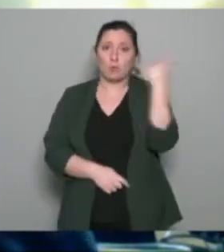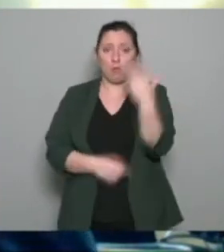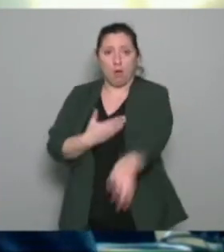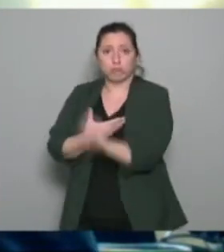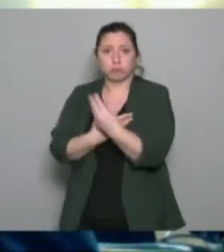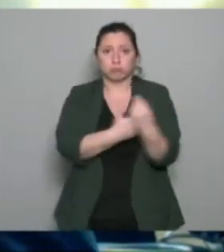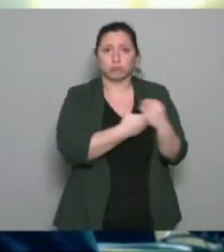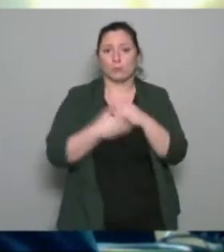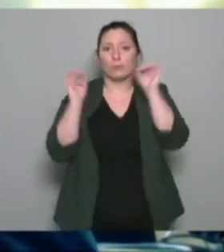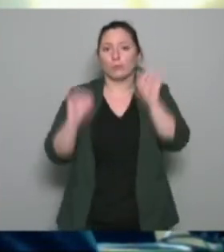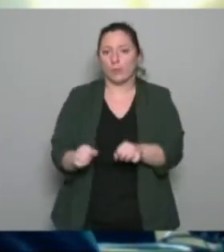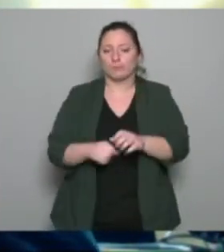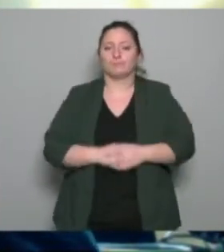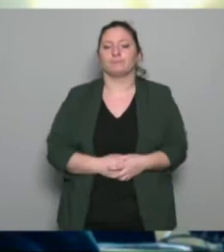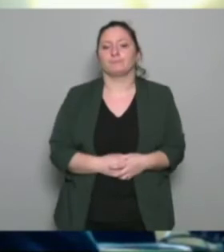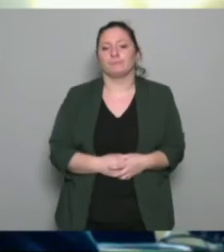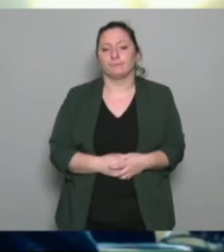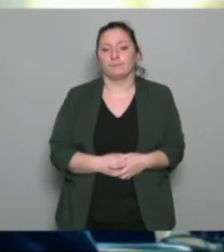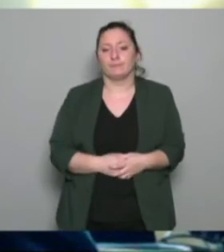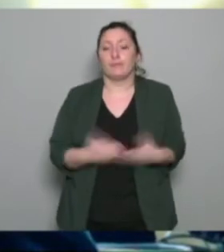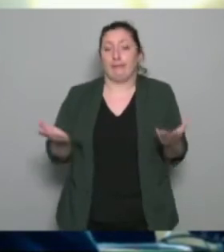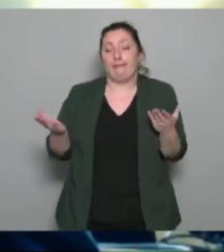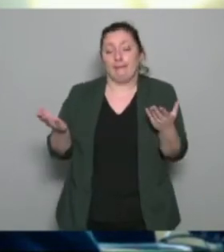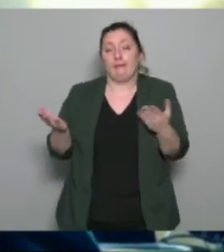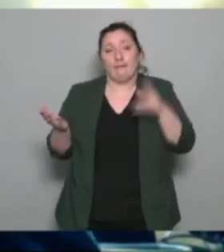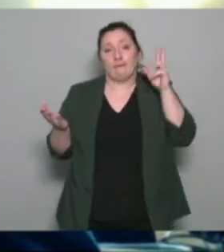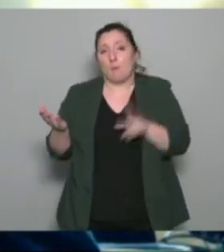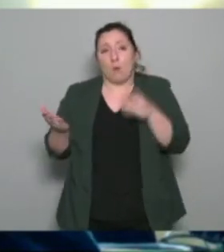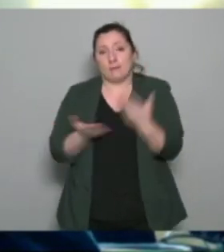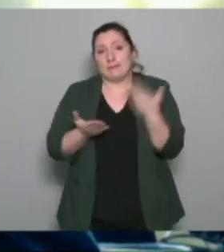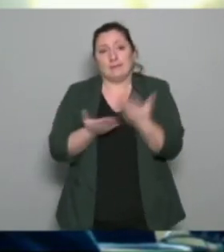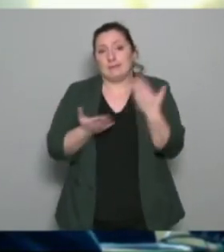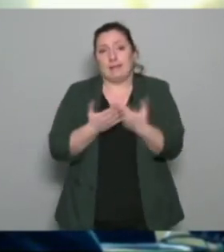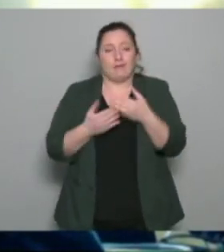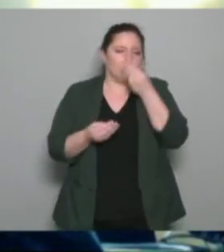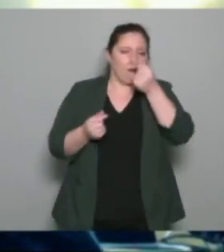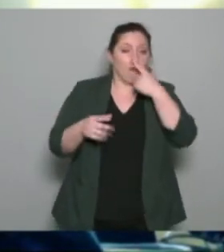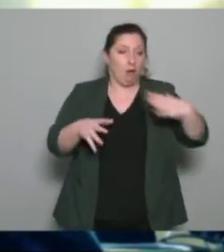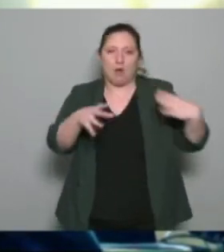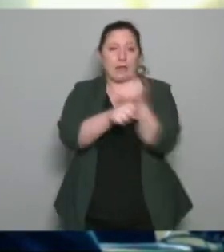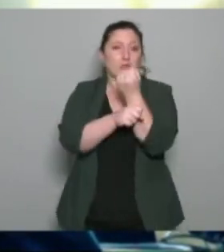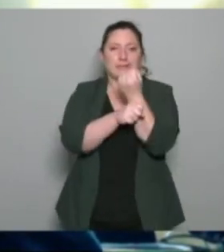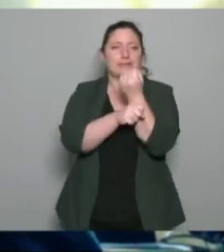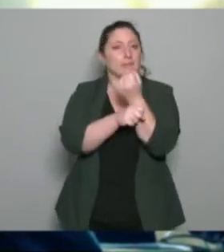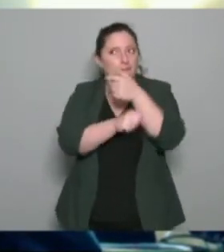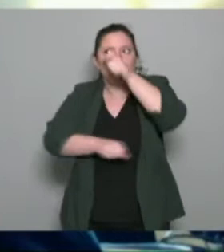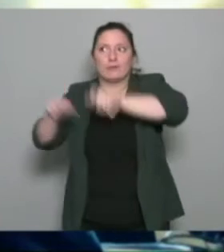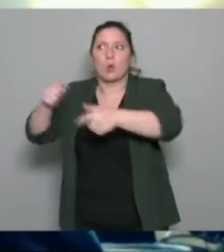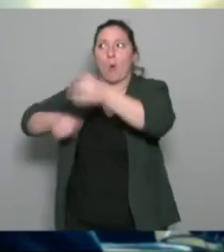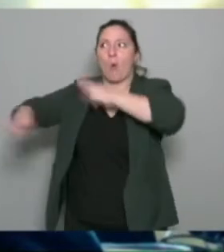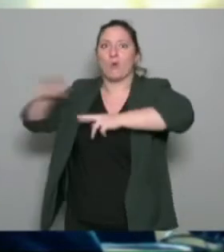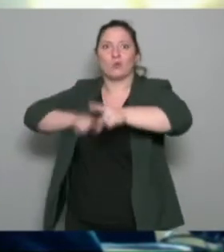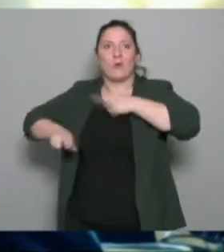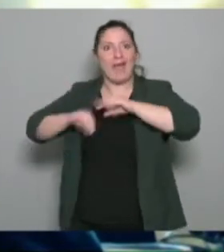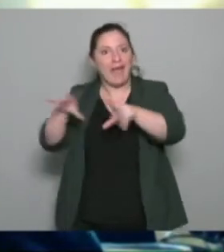c'est une et c'est vraiment c'est là aussi où on mesure le succès c'est qu'on a des retours très positifs des équipes médicales